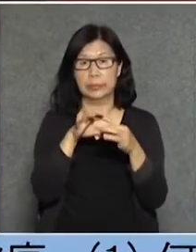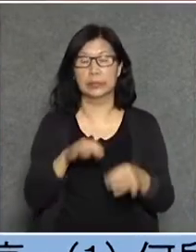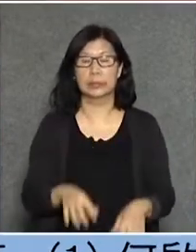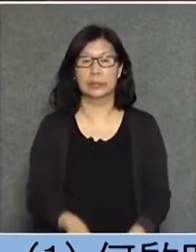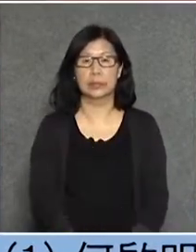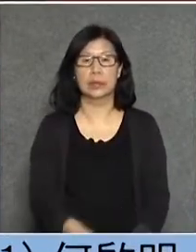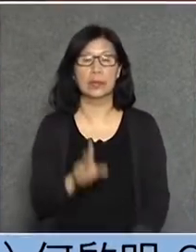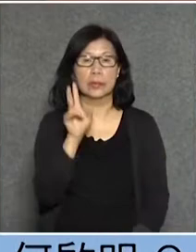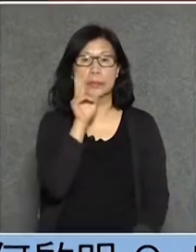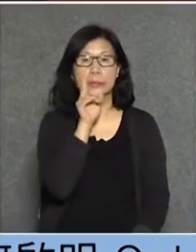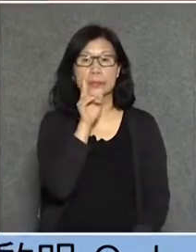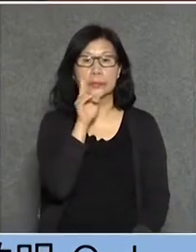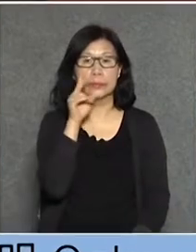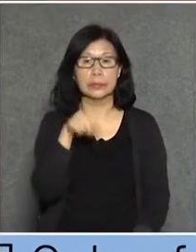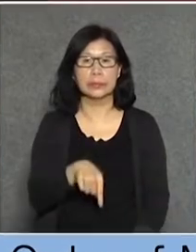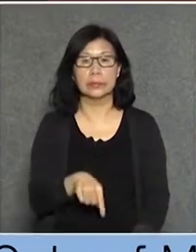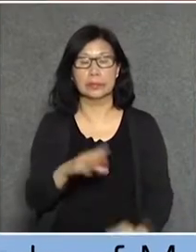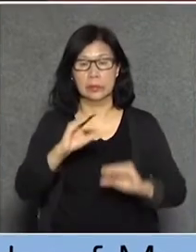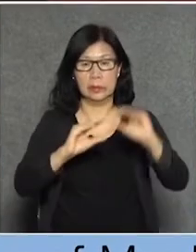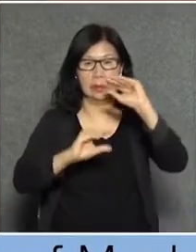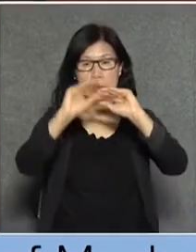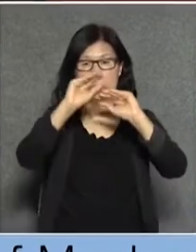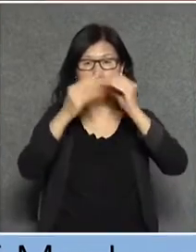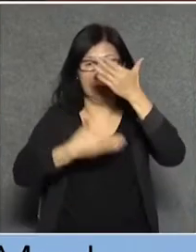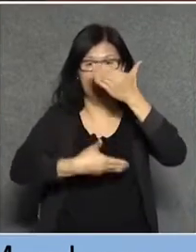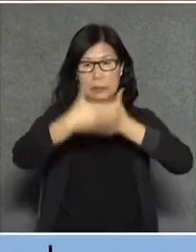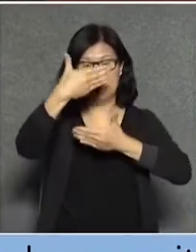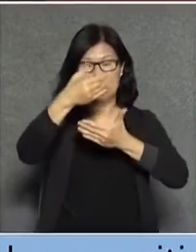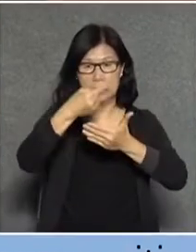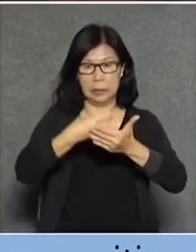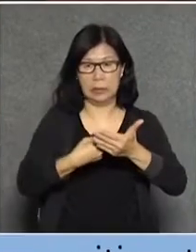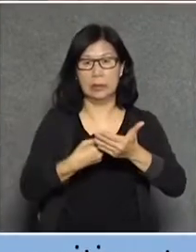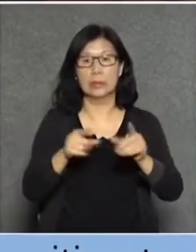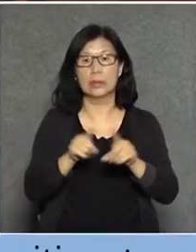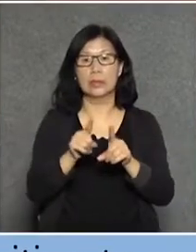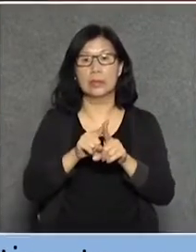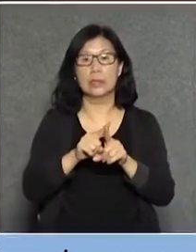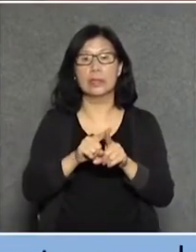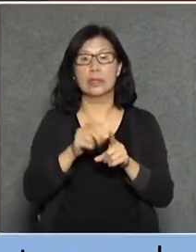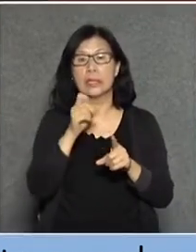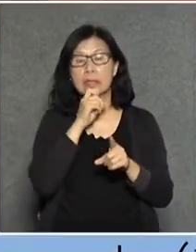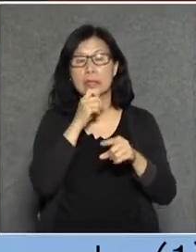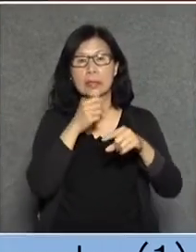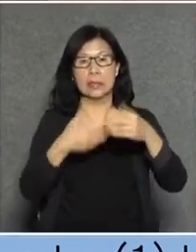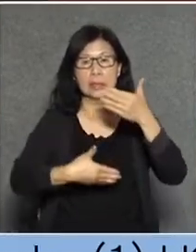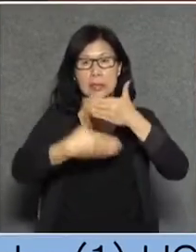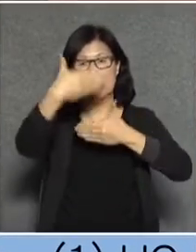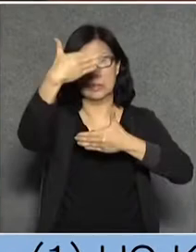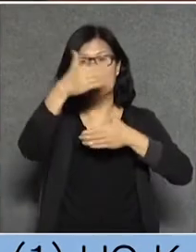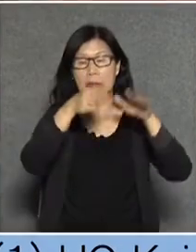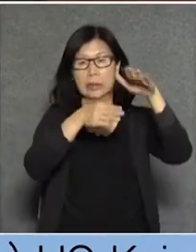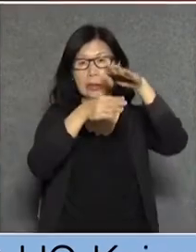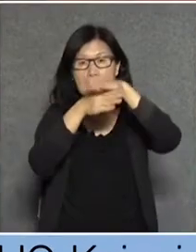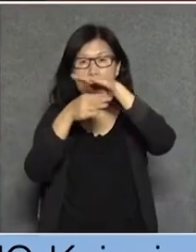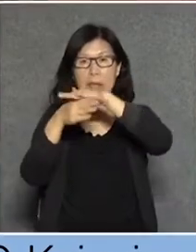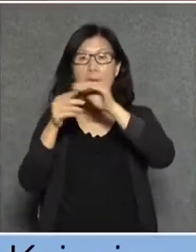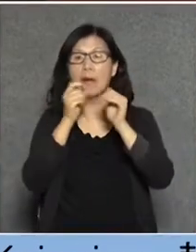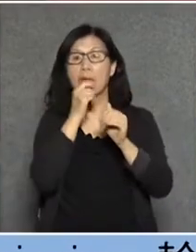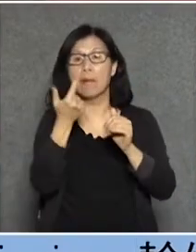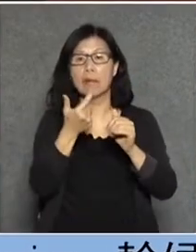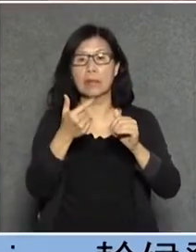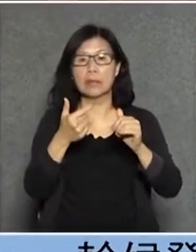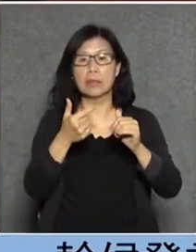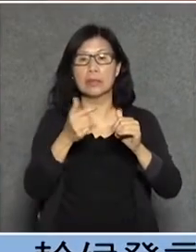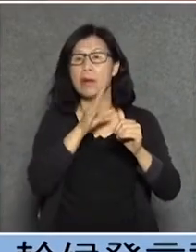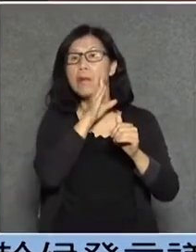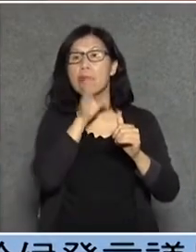舉個例,在建築物條例裡面在上面多少個持份都沒有重要下面那個商場是最